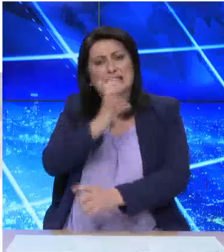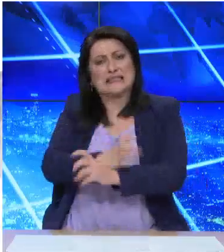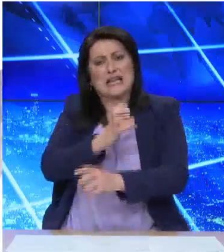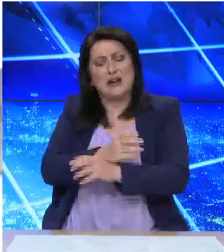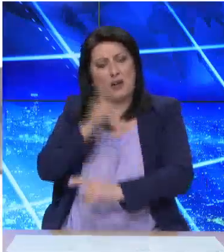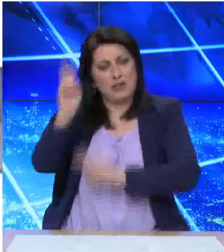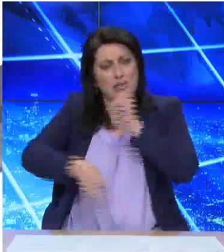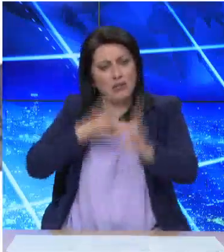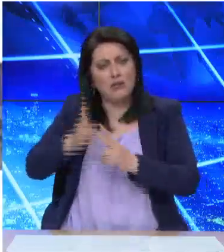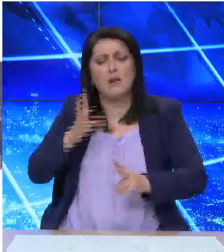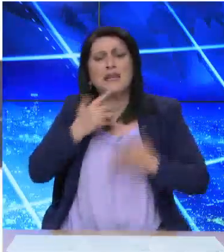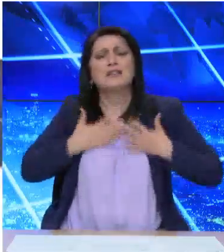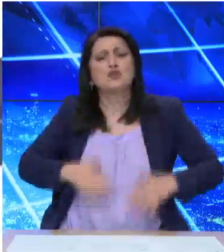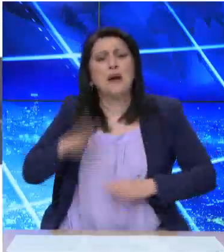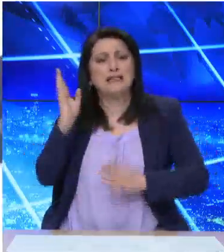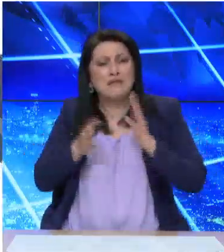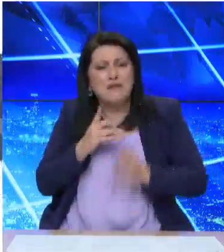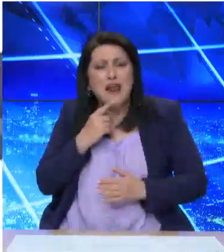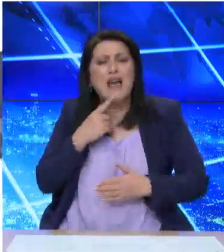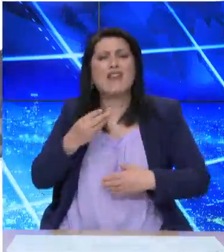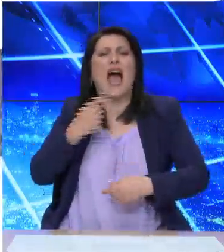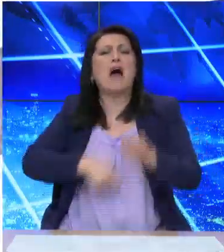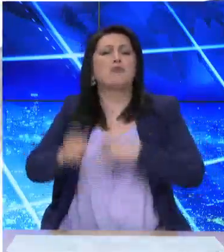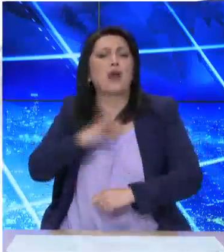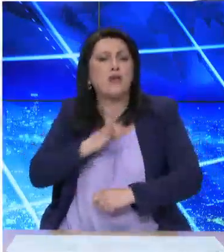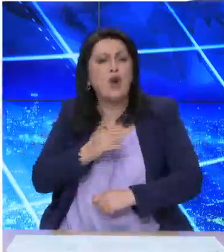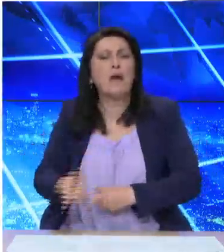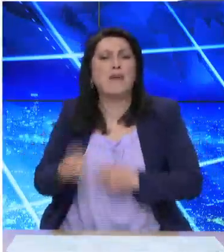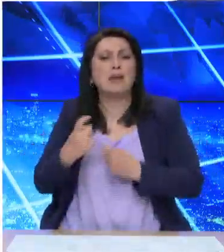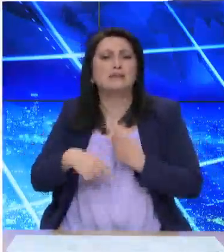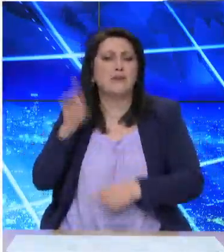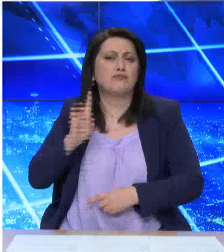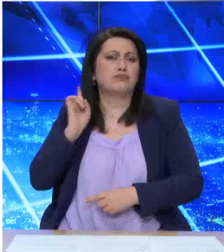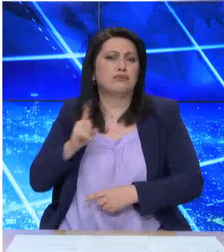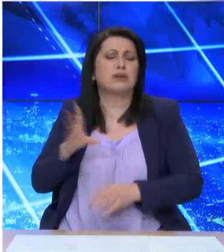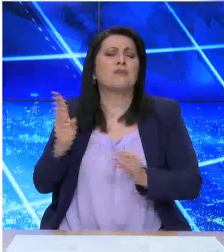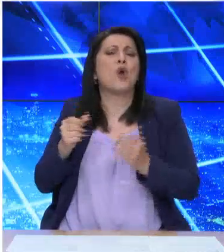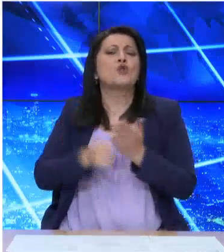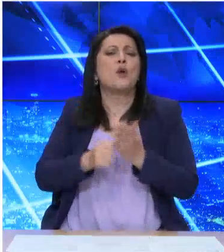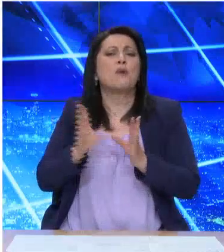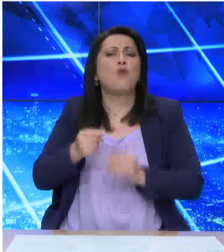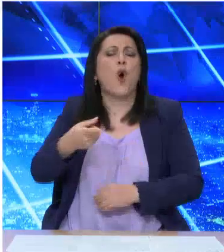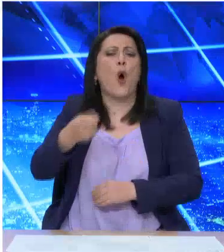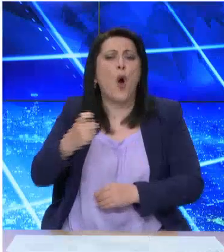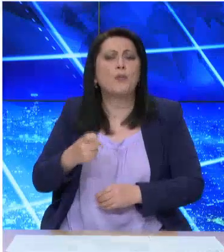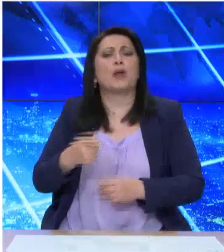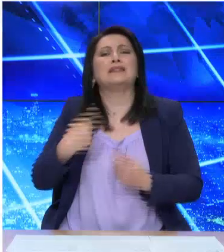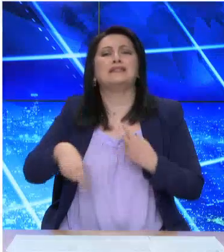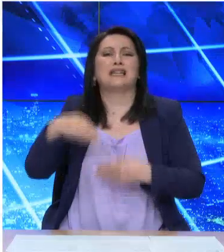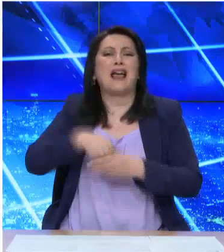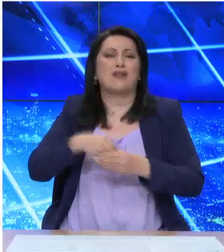κατηγορούμενος για σωματική βλάβη, εμπορία ανθρώπων, απειλή και παραβάσεις της νομοθεσίας για τα όπλα και την